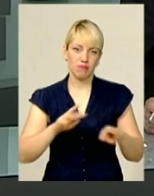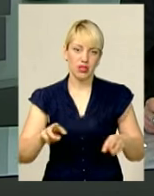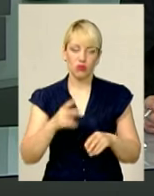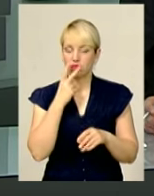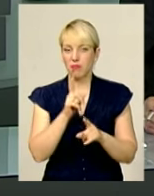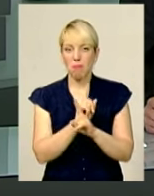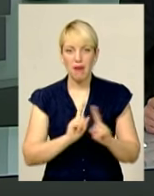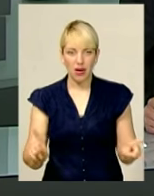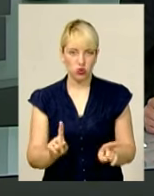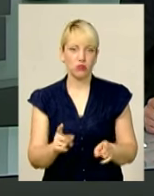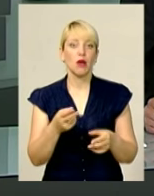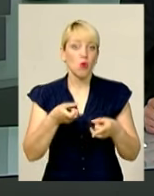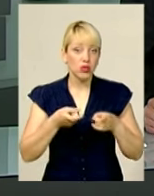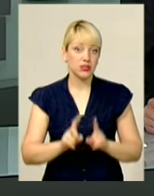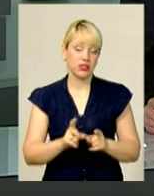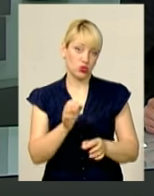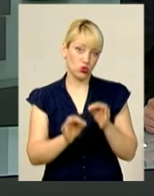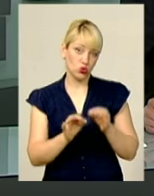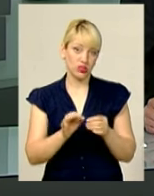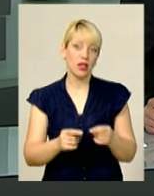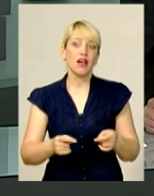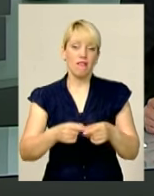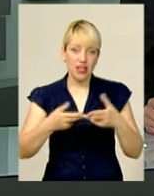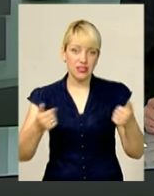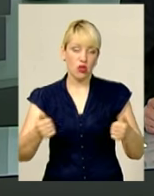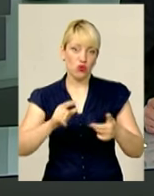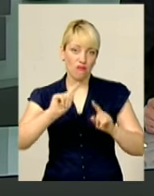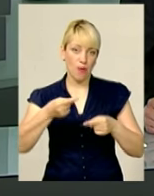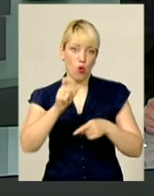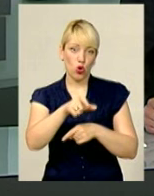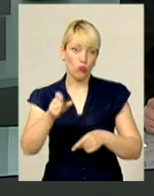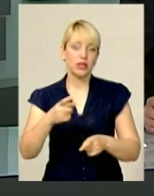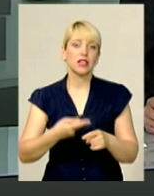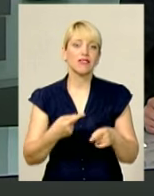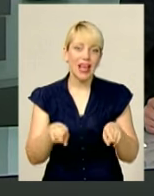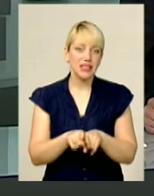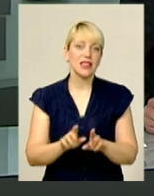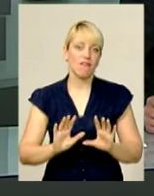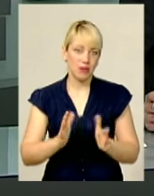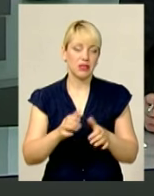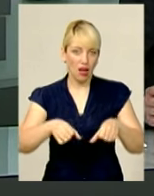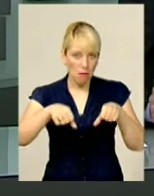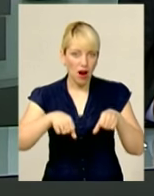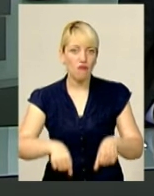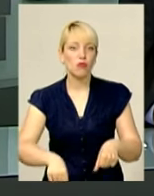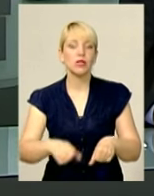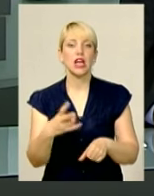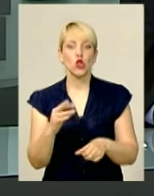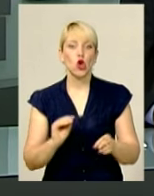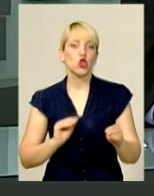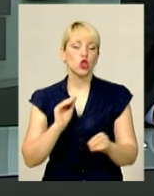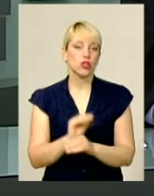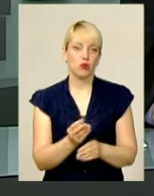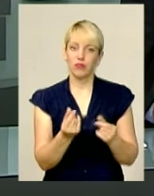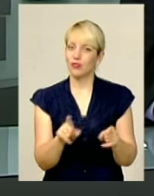парадокс. Бо таки дійсно суди часно визнають вимоги громадян у подібних випадках правомірними. Втім, додаткові гроші